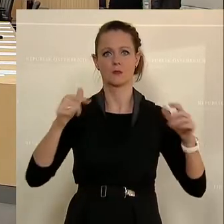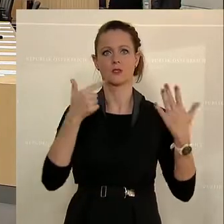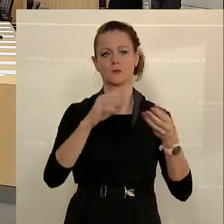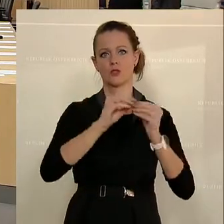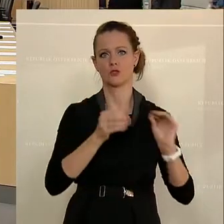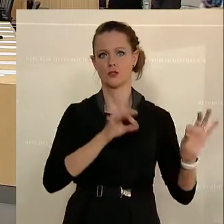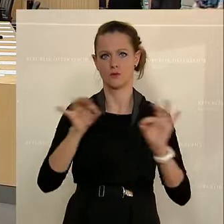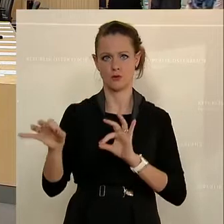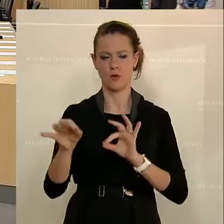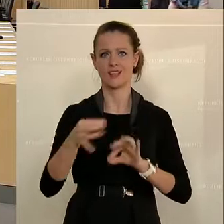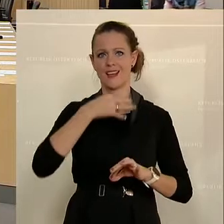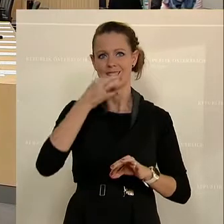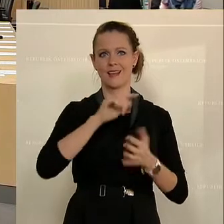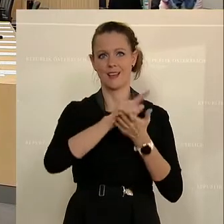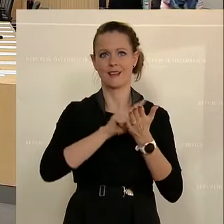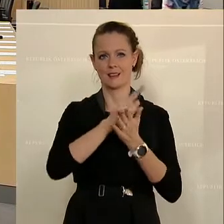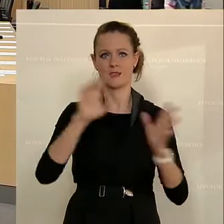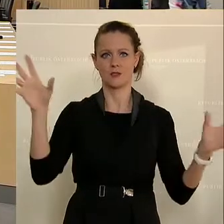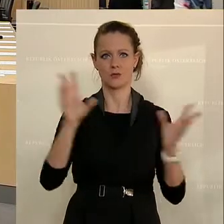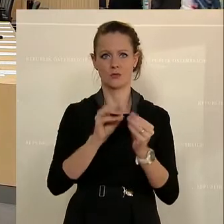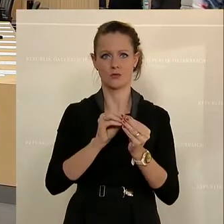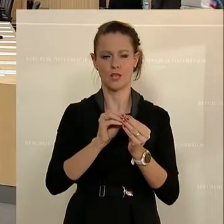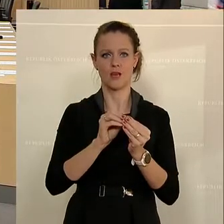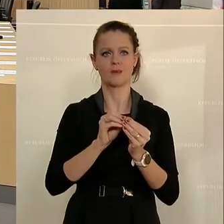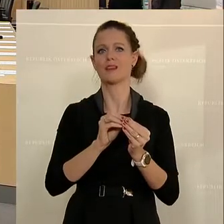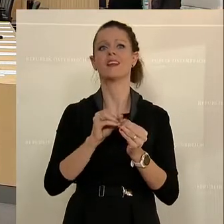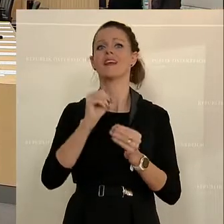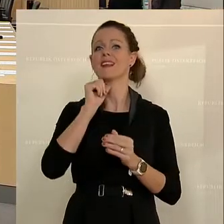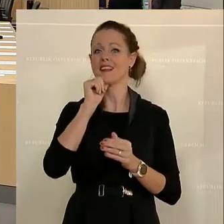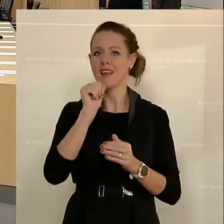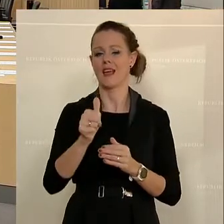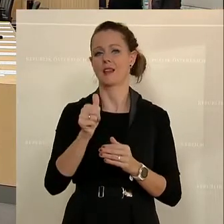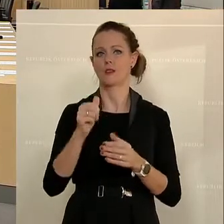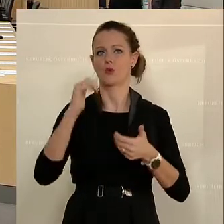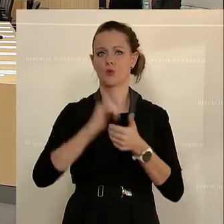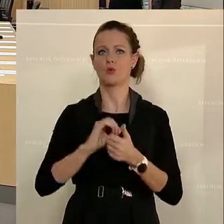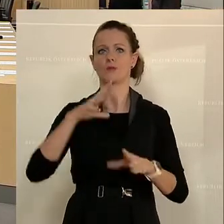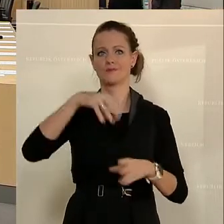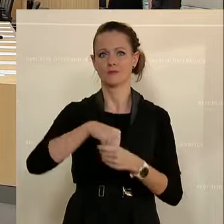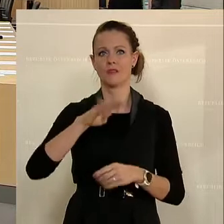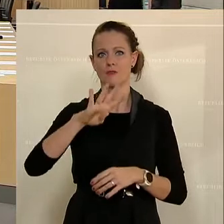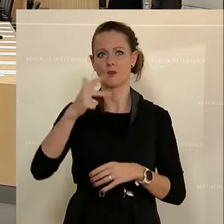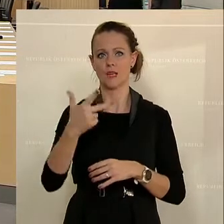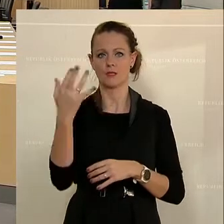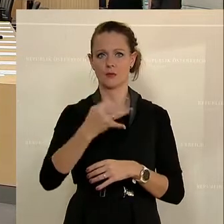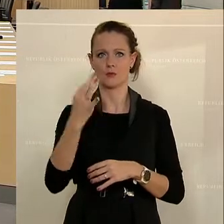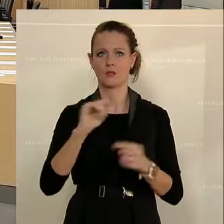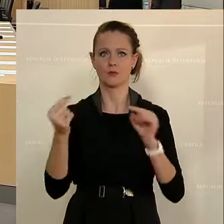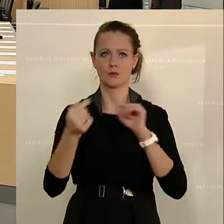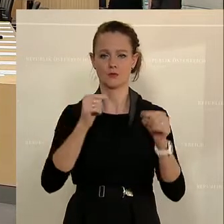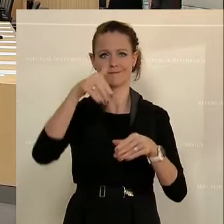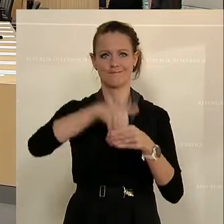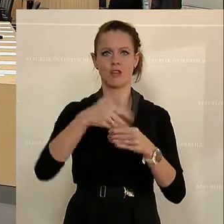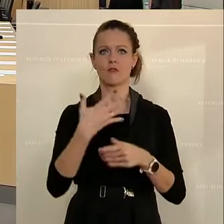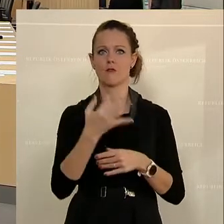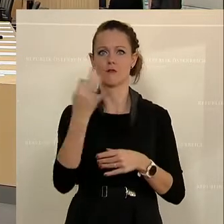Vormittag miterleben können, gleich zu Beginn, die Debatte über das Thema Impfpflicht, eine weitere Debatte über